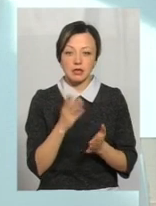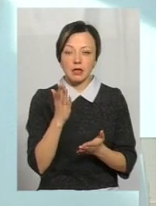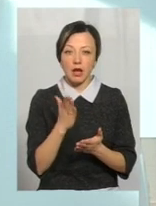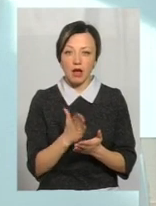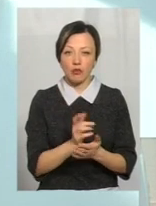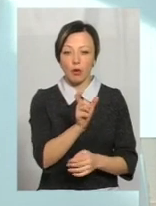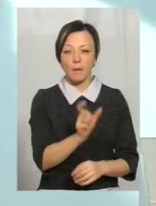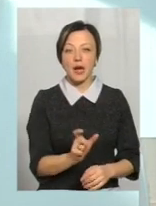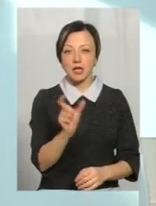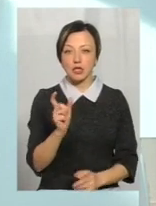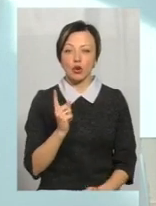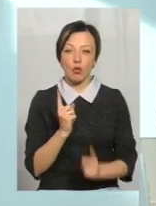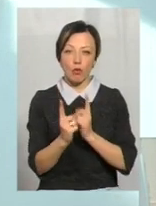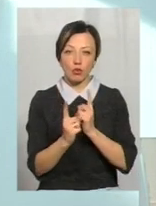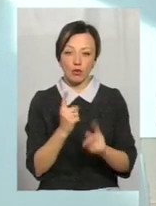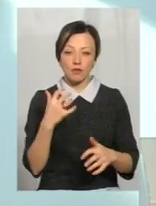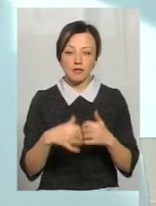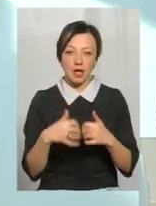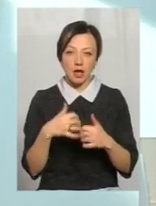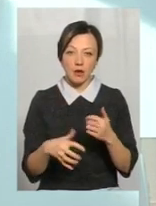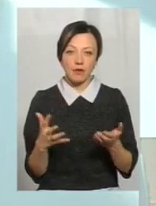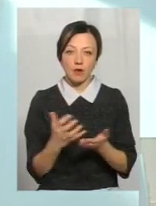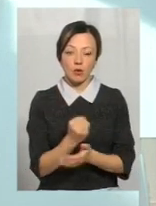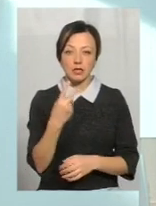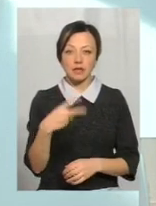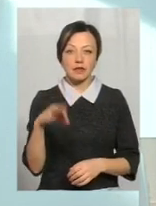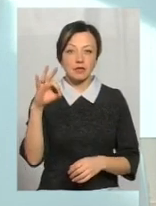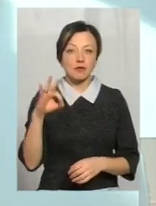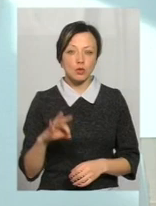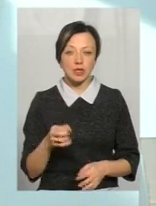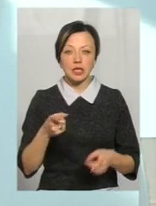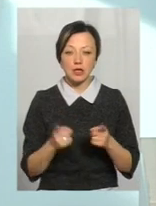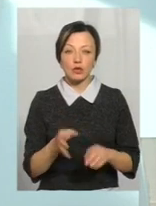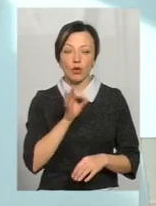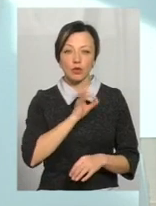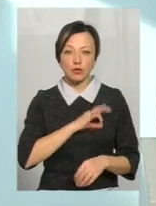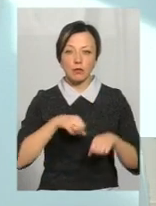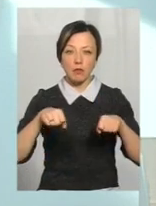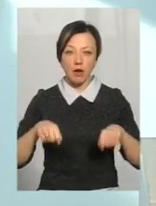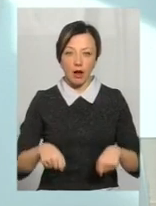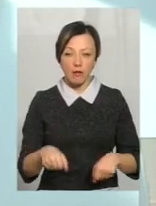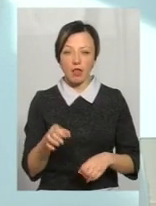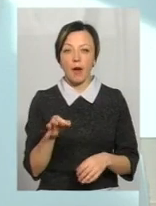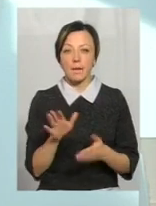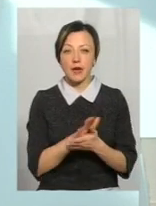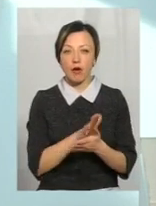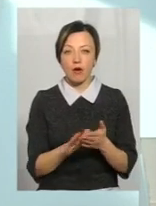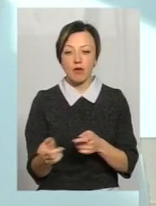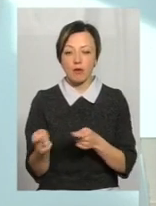пасажиропотоку, в середньому виходить, що 20% дійсно користуються правилами пільгових проїзд безпосередньо в